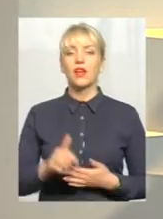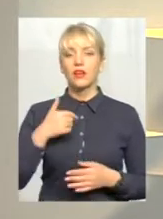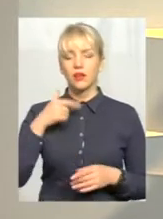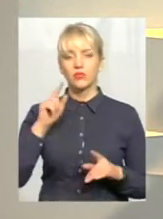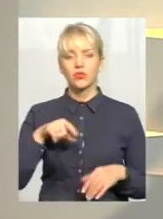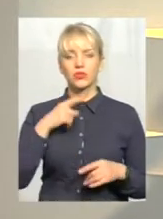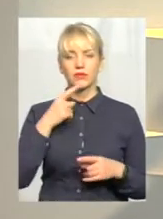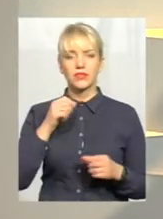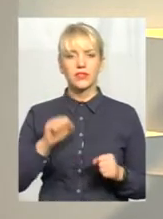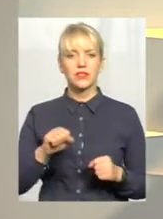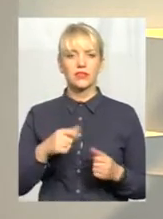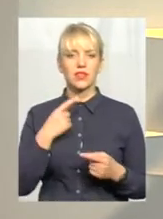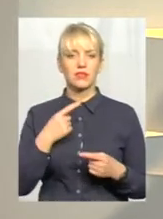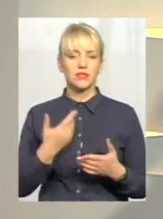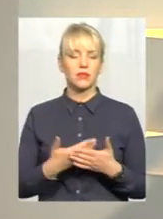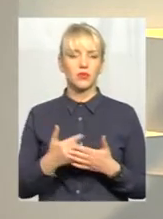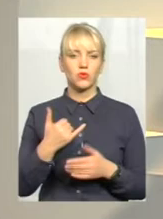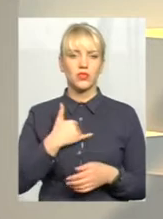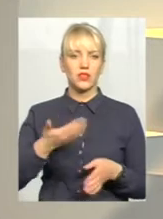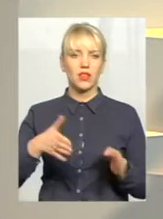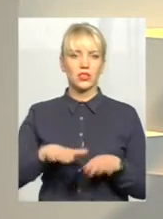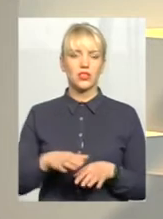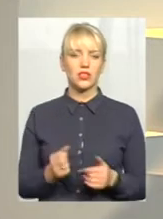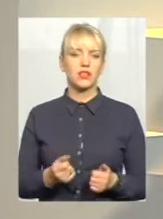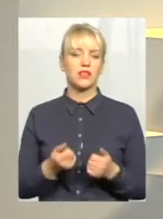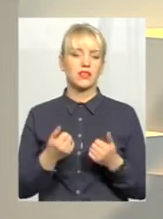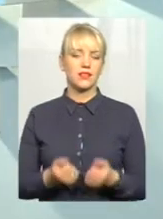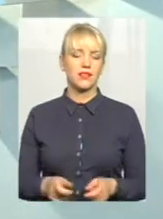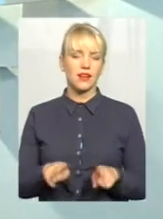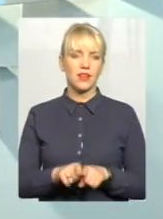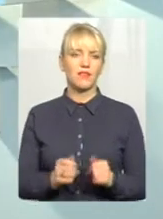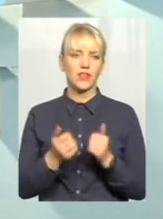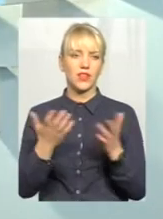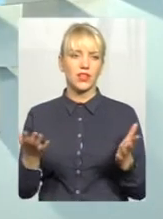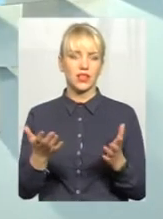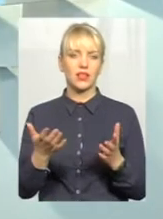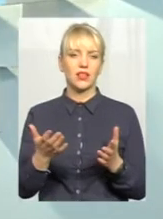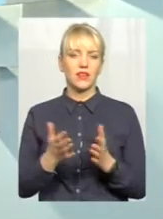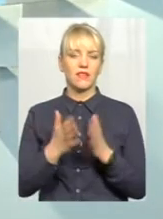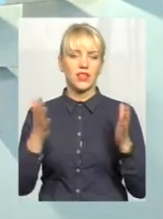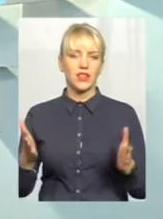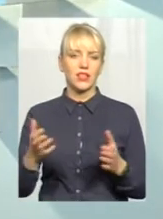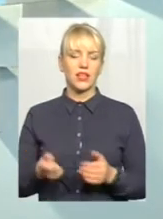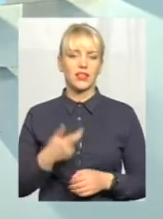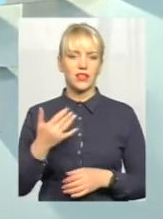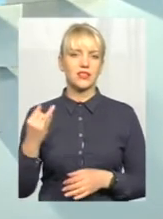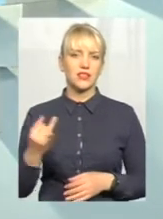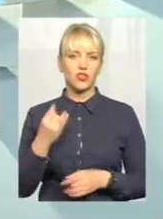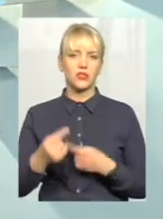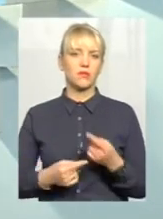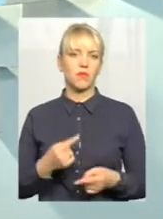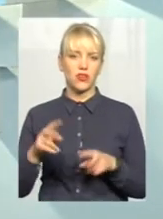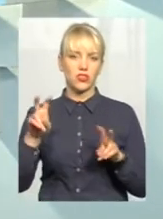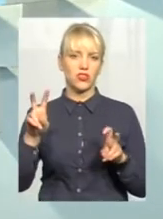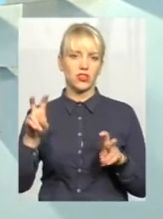сказати, що в нас залишилася стільки, така велика кількість, так званої, в кавичках, історичної спадщини, яка нам зайшла за